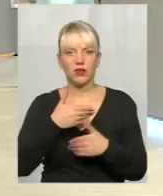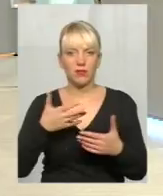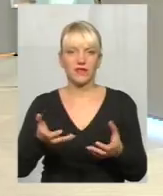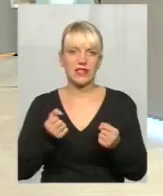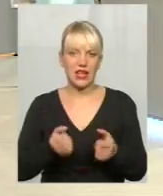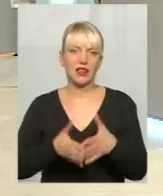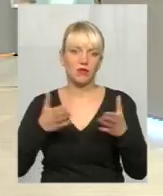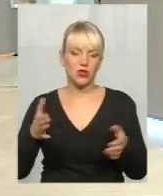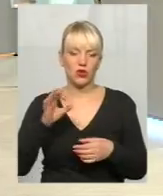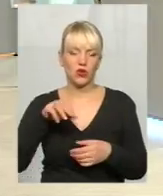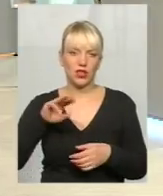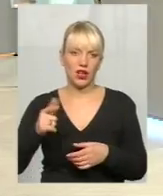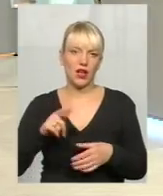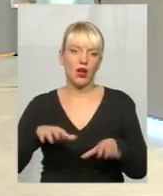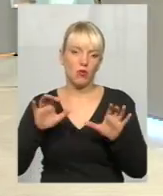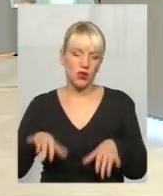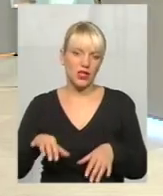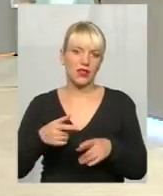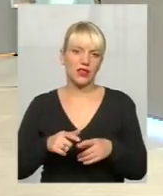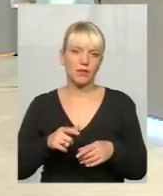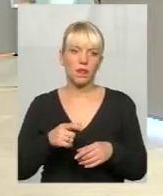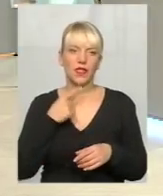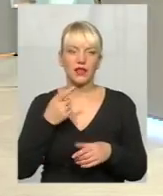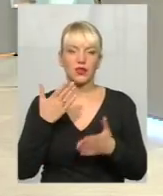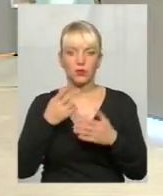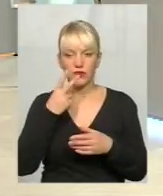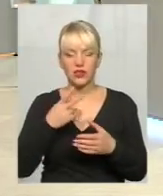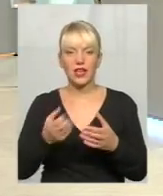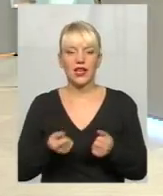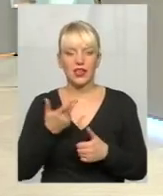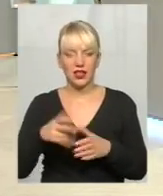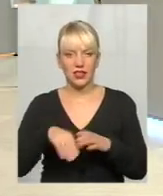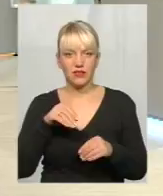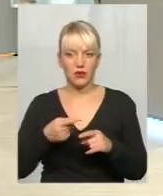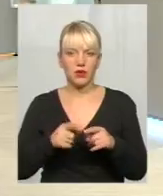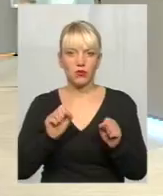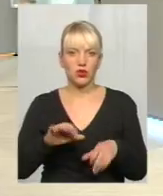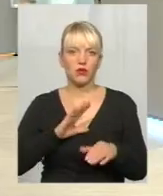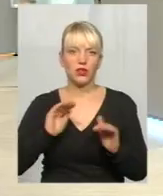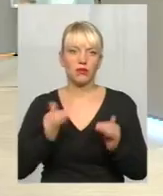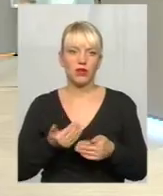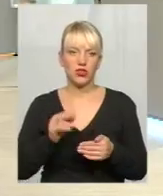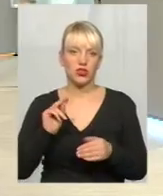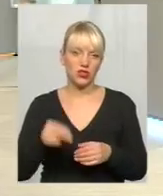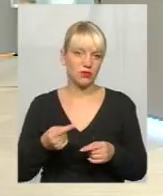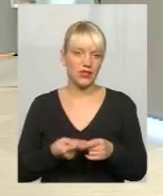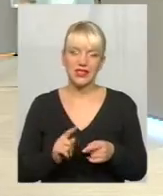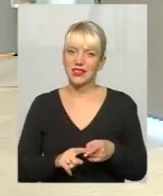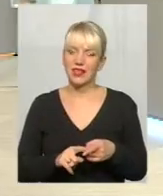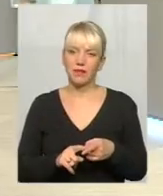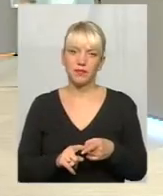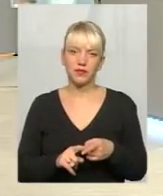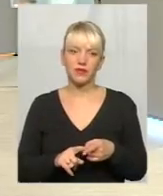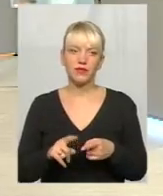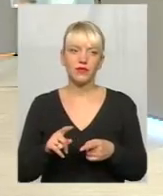більшості ОТГ посади голів. Ну, якщо дивитись по кількості виборців, так, це може бути менше, ніж інші. Тобто, це... Але голів